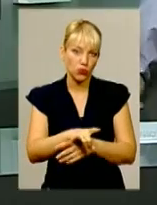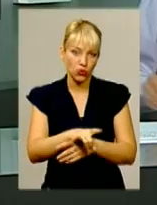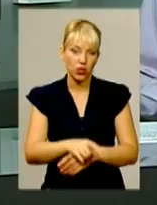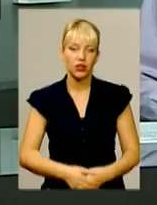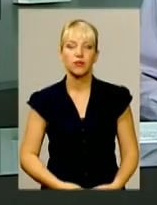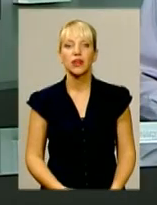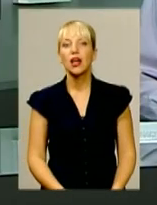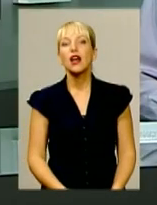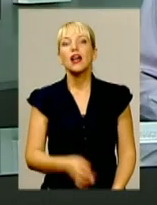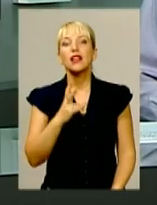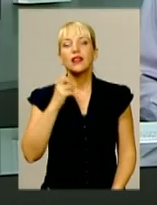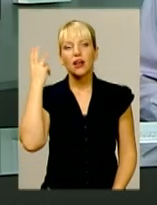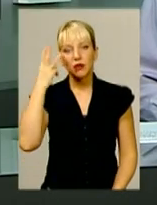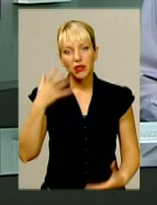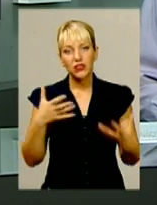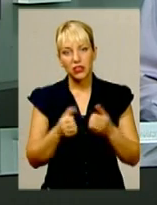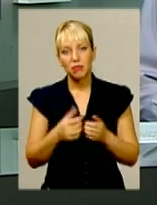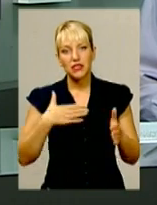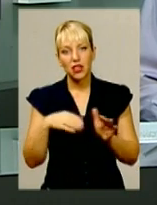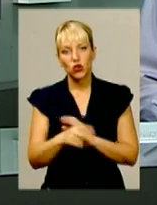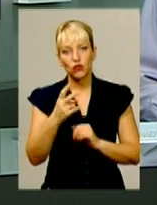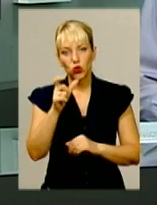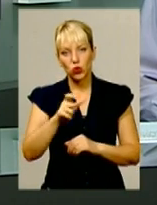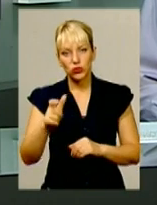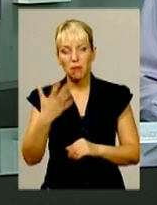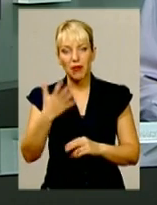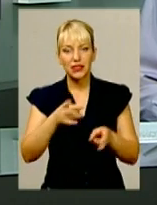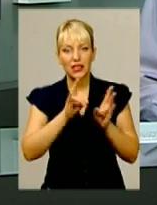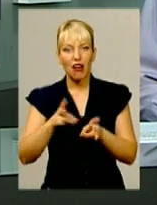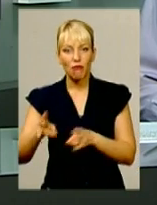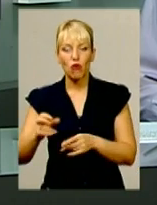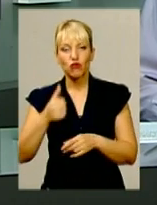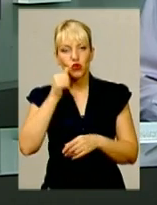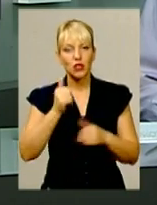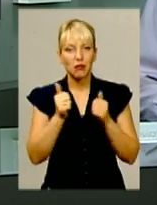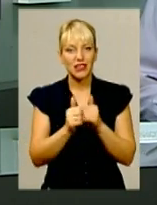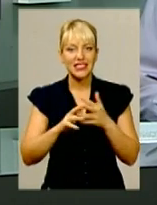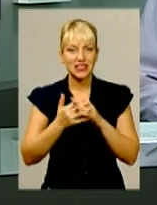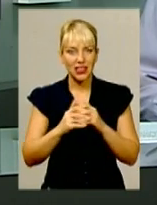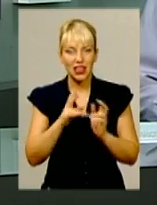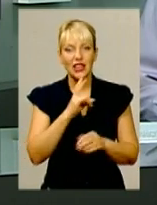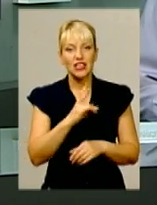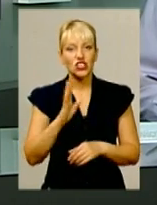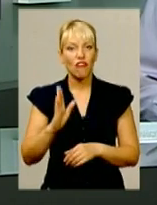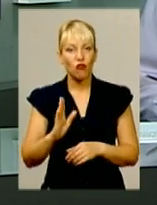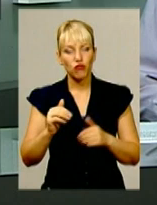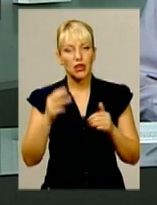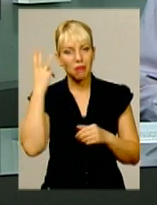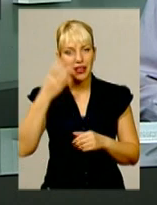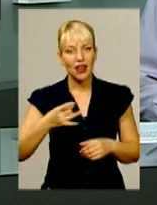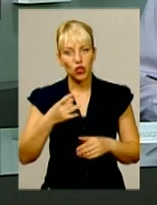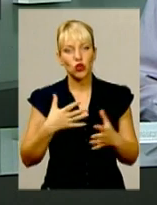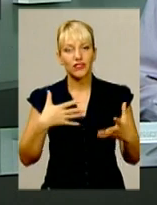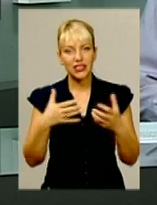На Хмельниччині в ДТП загинуло двоє осі, п'ятеро травмовані. Вчора біля села Нижні Вовківці Хмельницького району в ДТП